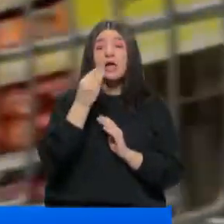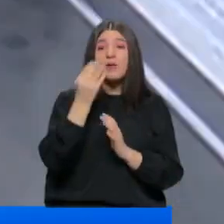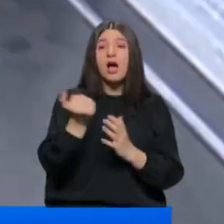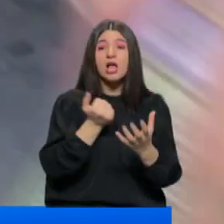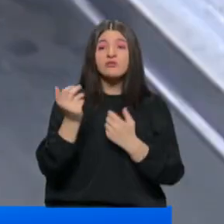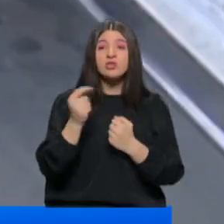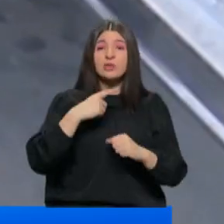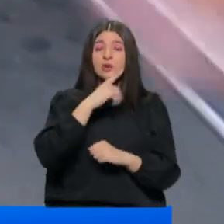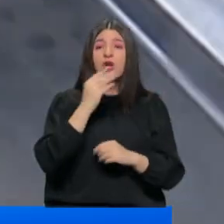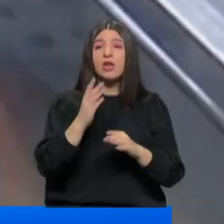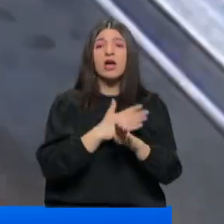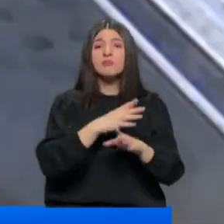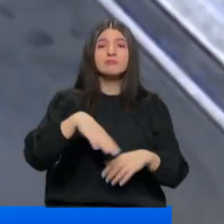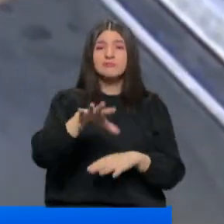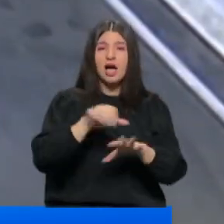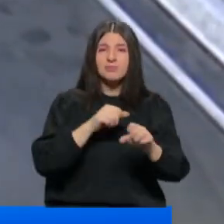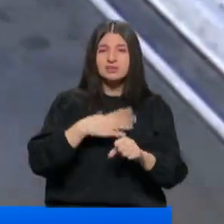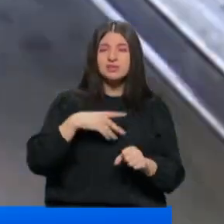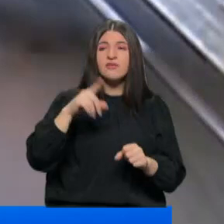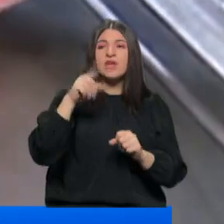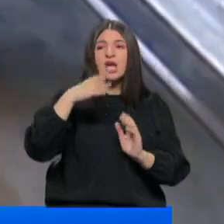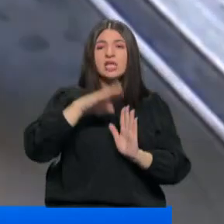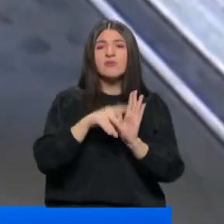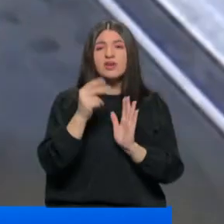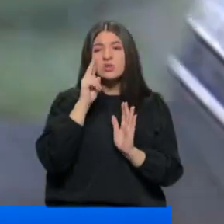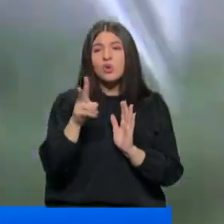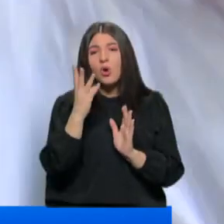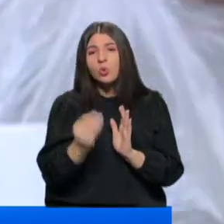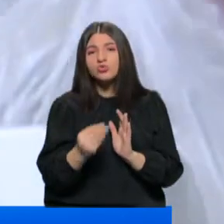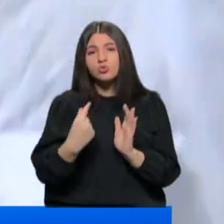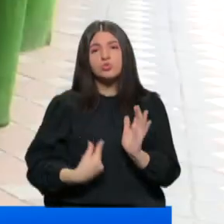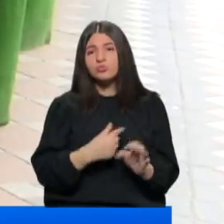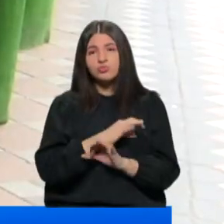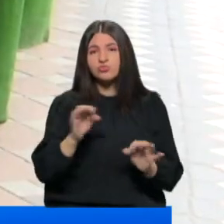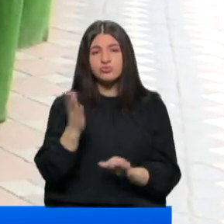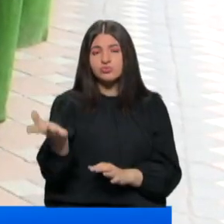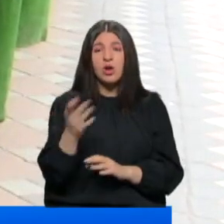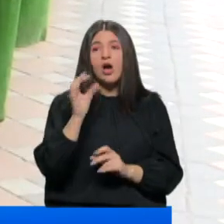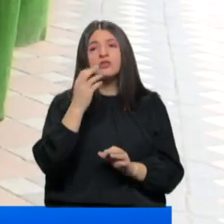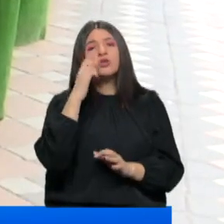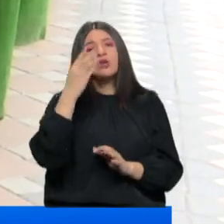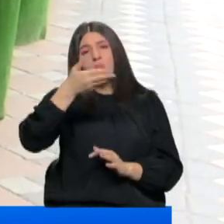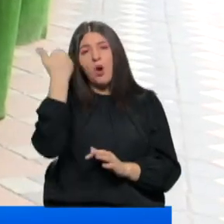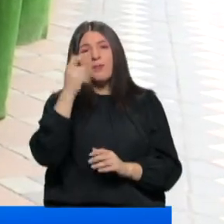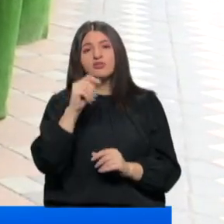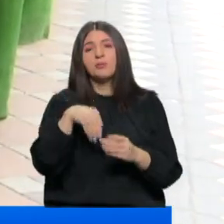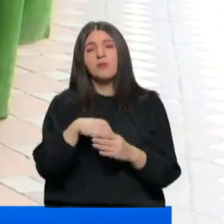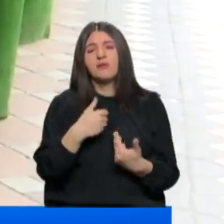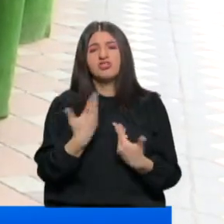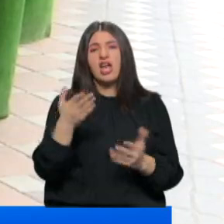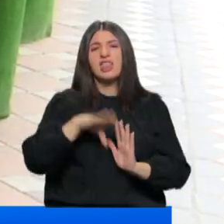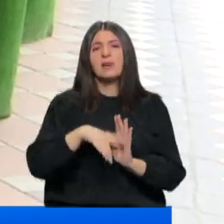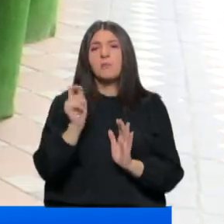alışverişinde zorlanan tüketici vergi indiriminin fiyatlara yansıyacağından umutsuz. Onu öylesine göz boyamak için yapıyorlar bence.